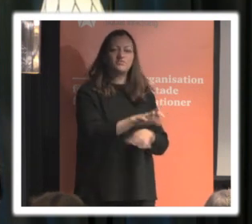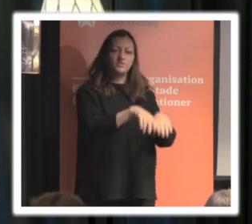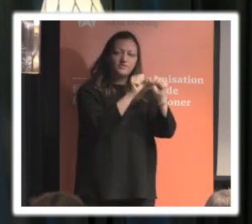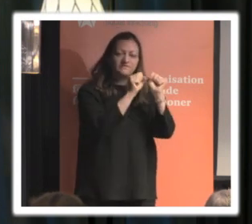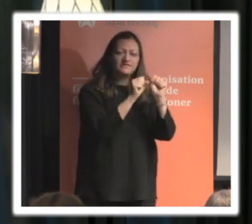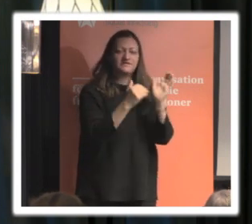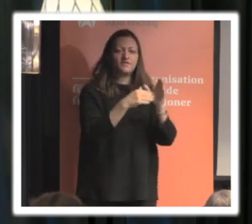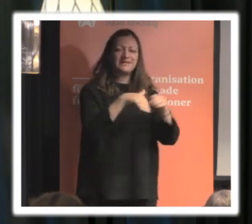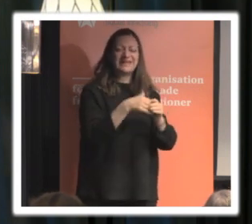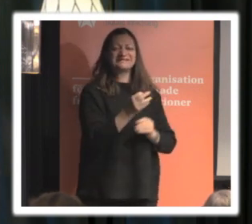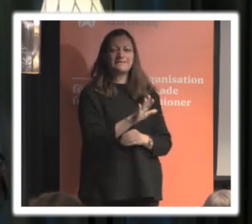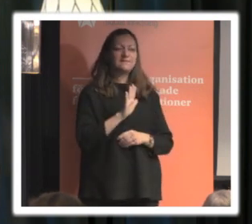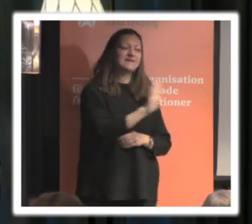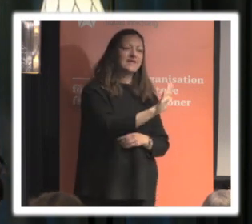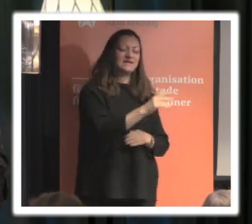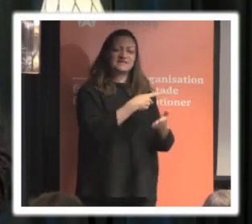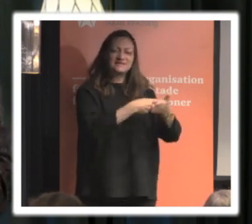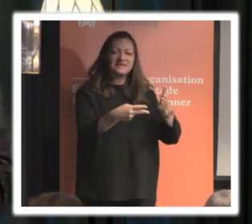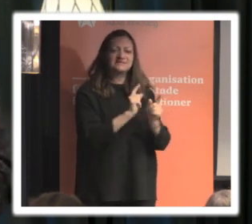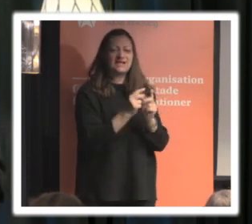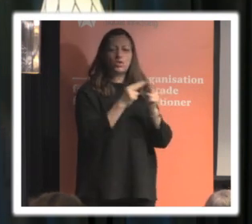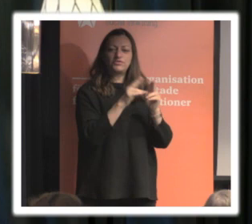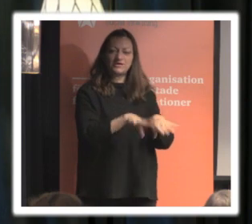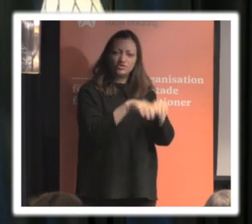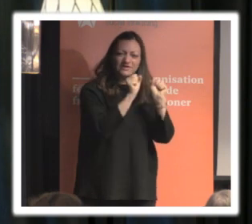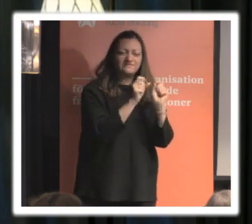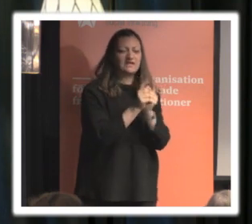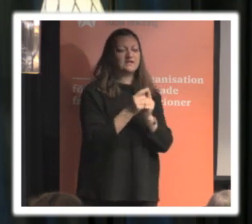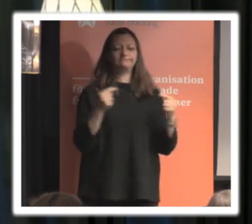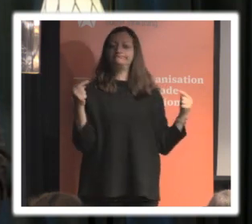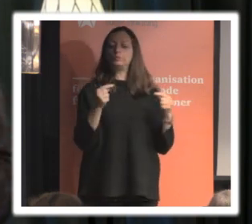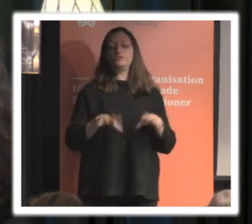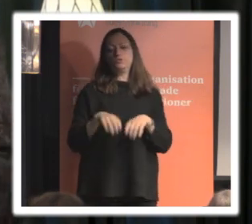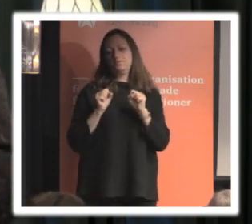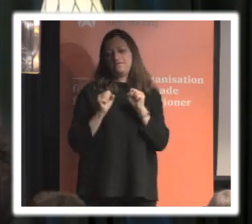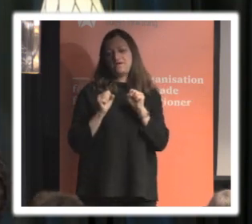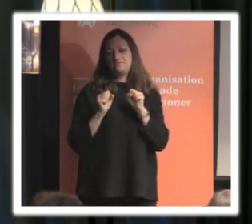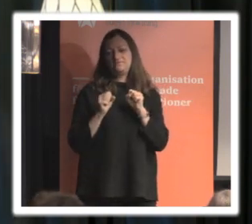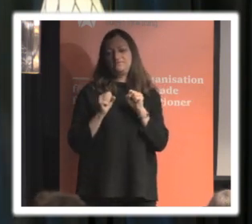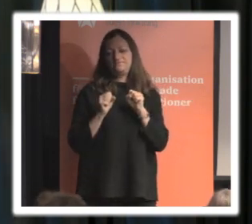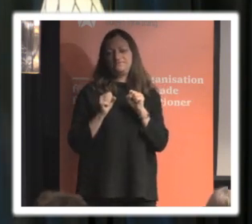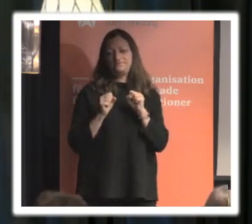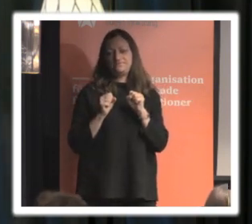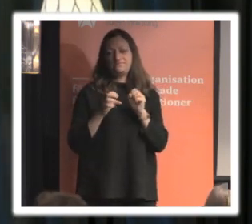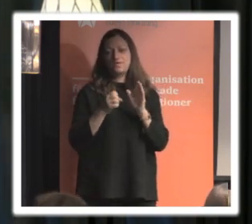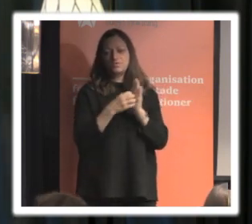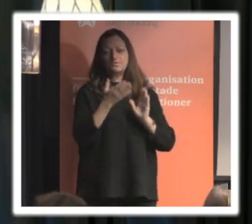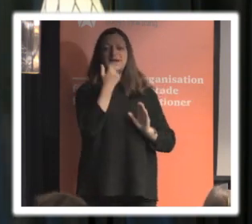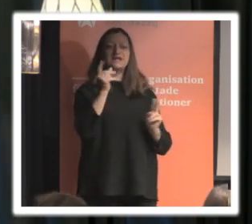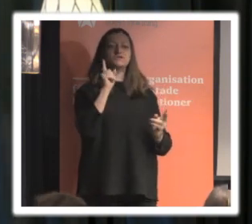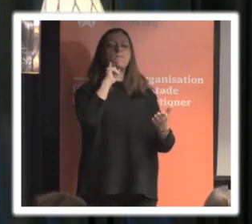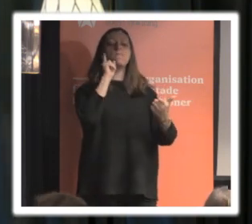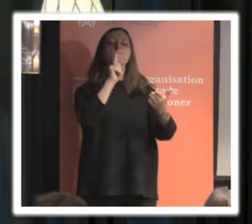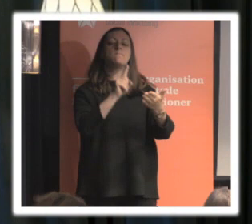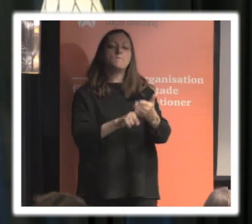deras adresser eller kontaktuppgifter och motsvarande uppgifter för man kan vara man kan ha som målsättning att